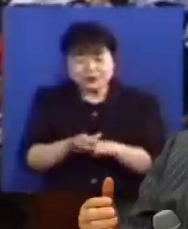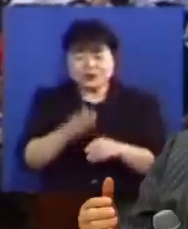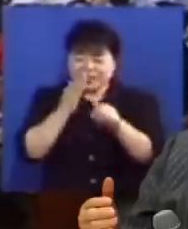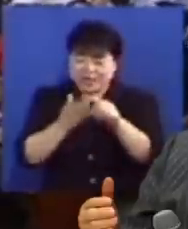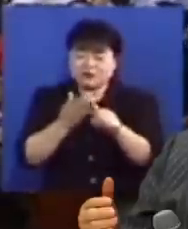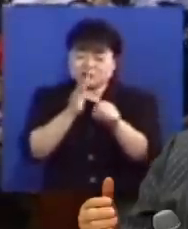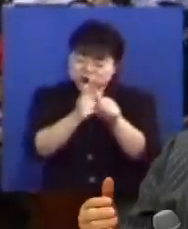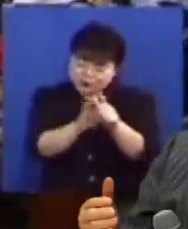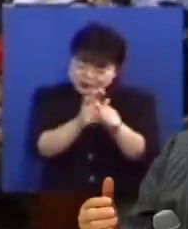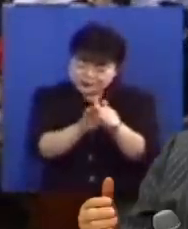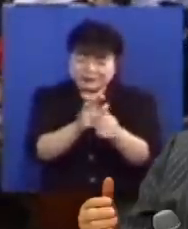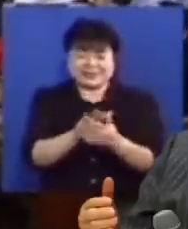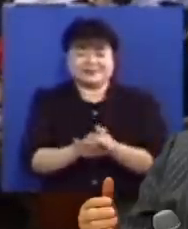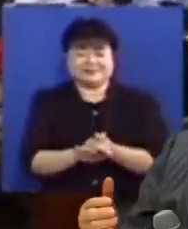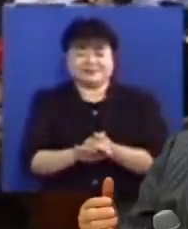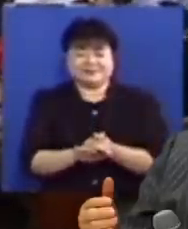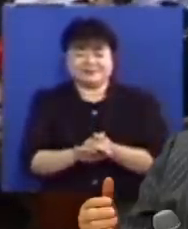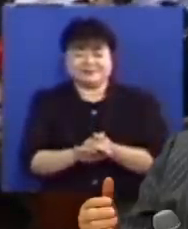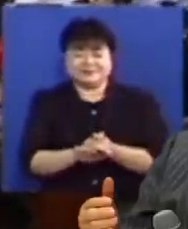간구하십니다